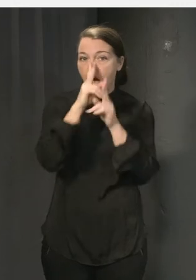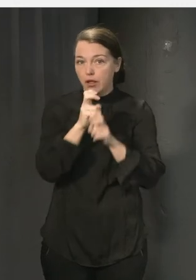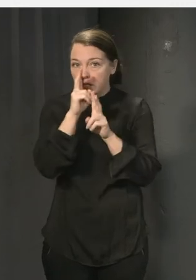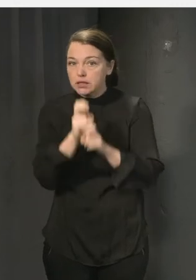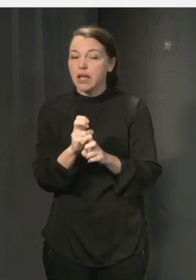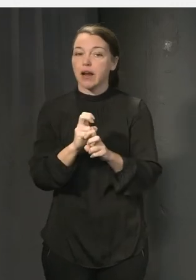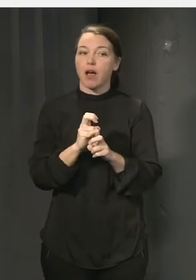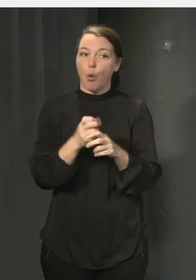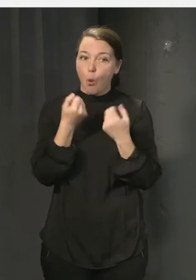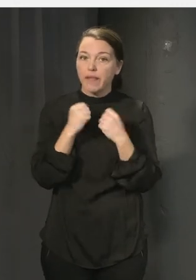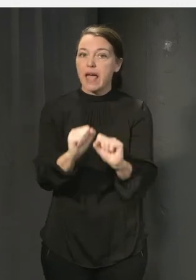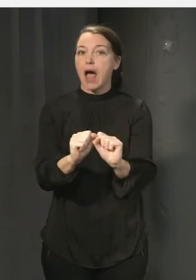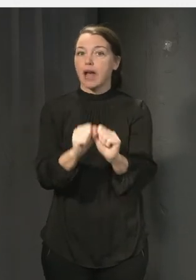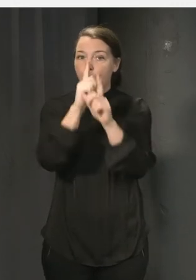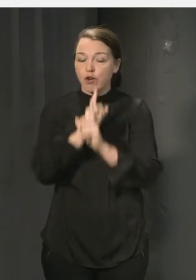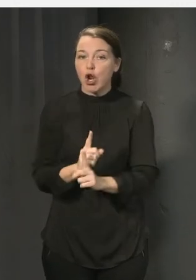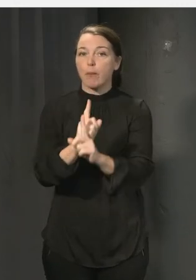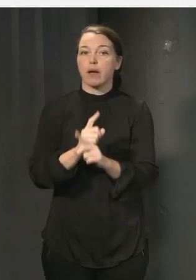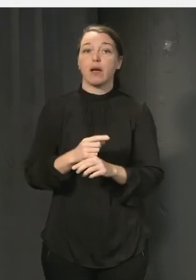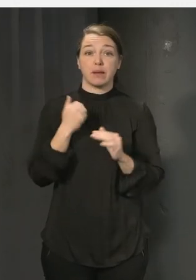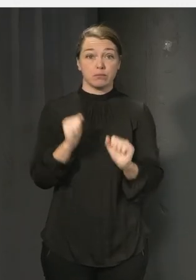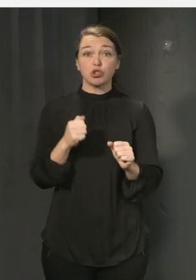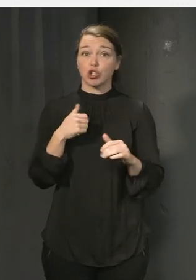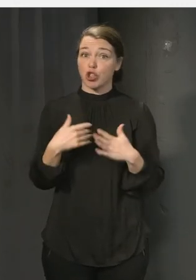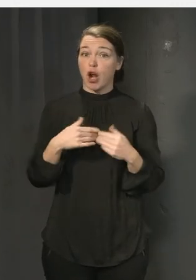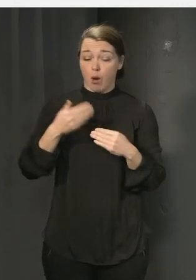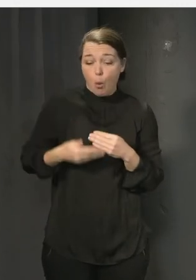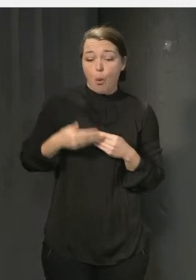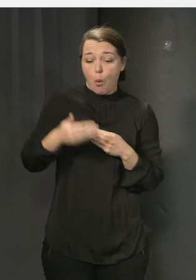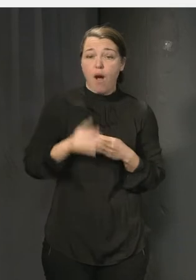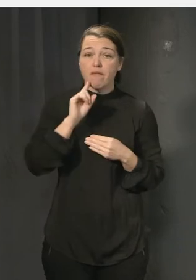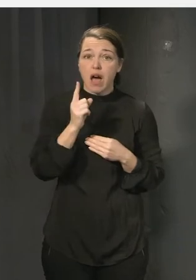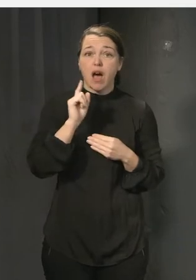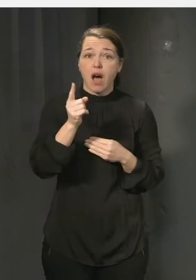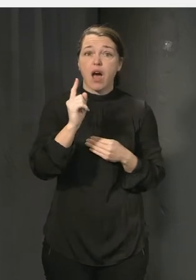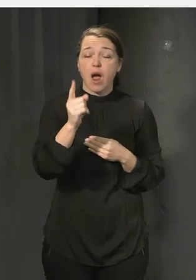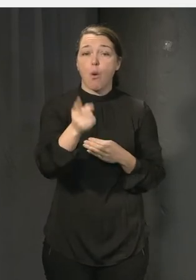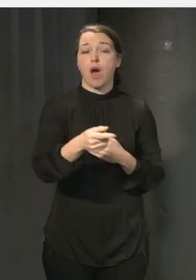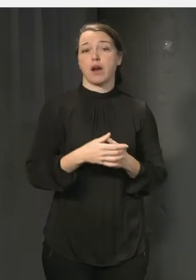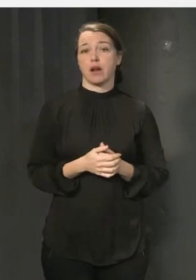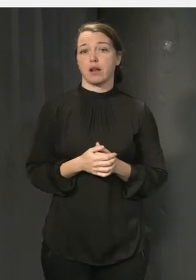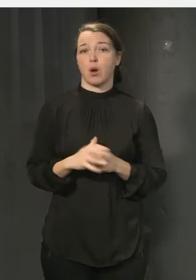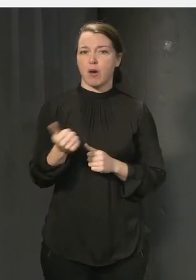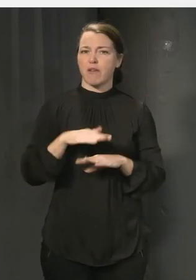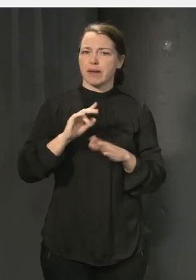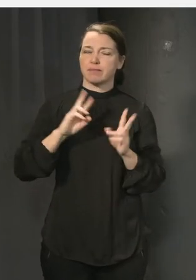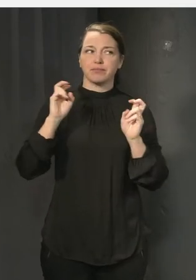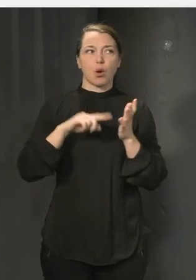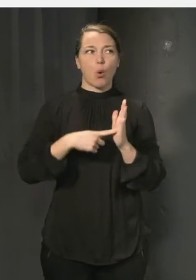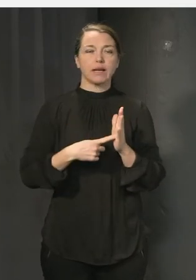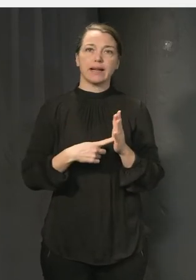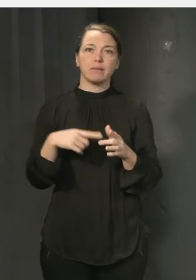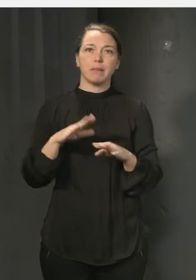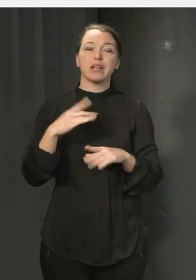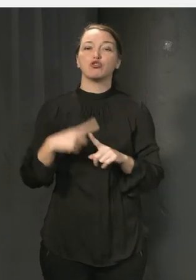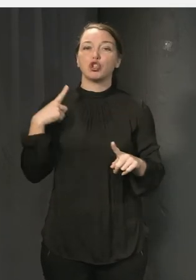och åtgärda och följa upp. Alltså år efter år, och vi kanske behöver ett lite hårdare eller tydligare sätt